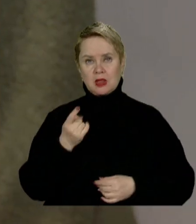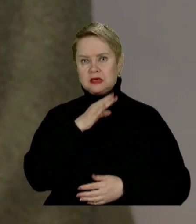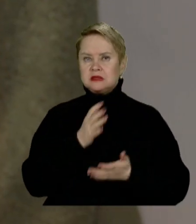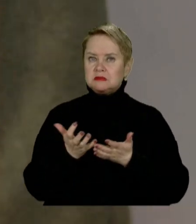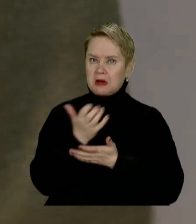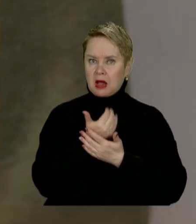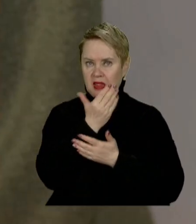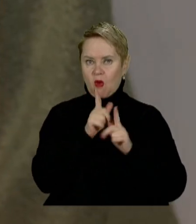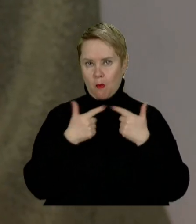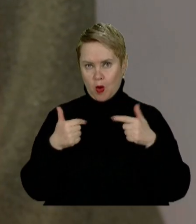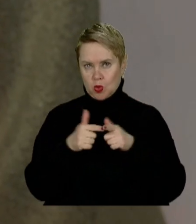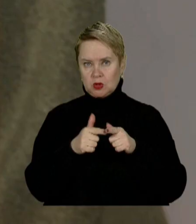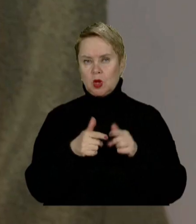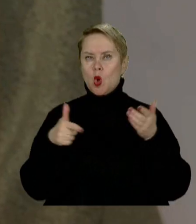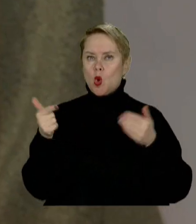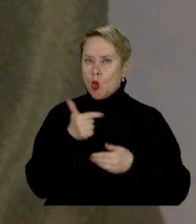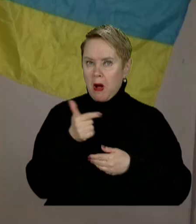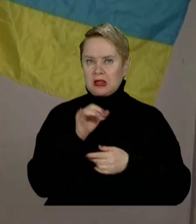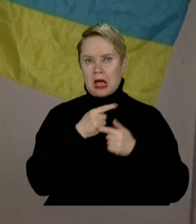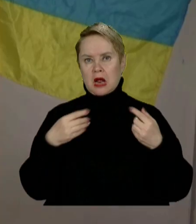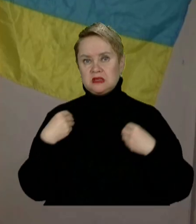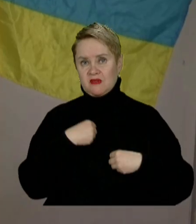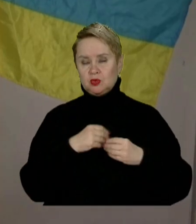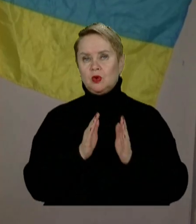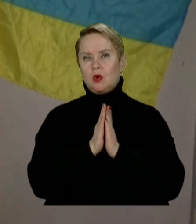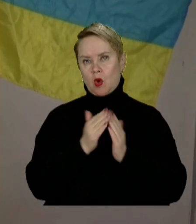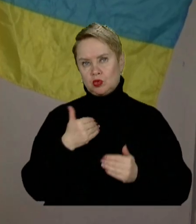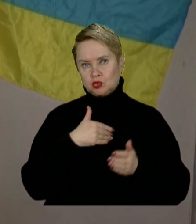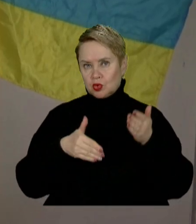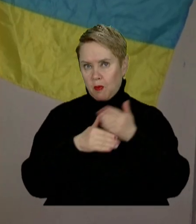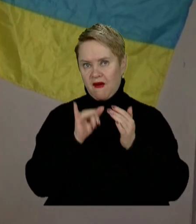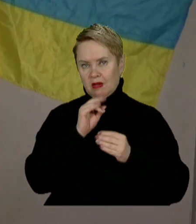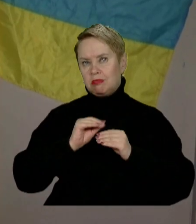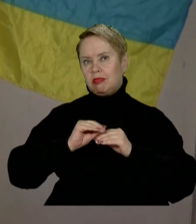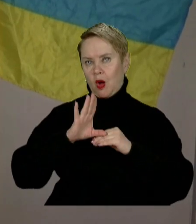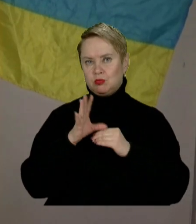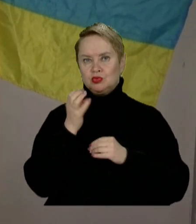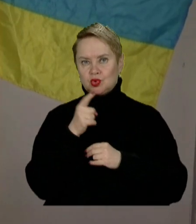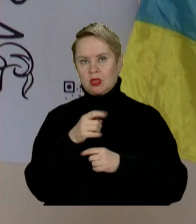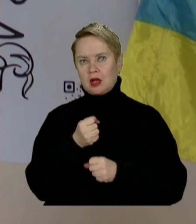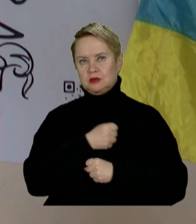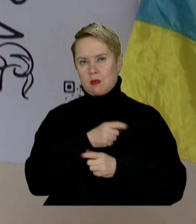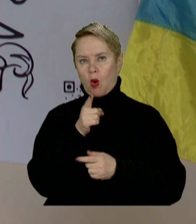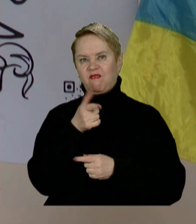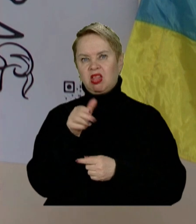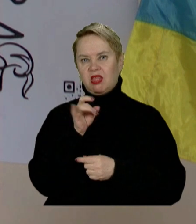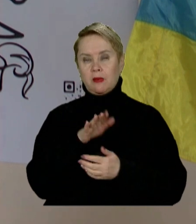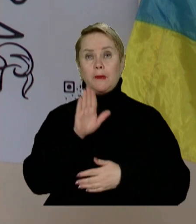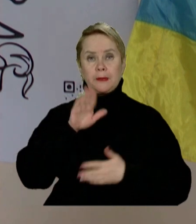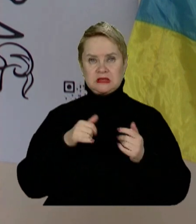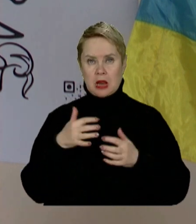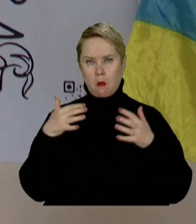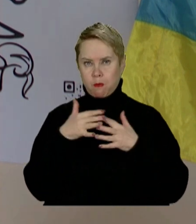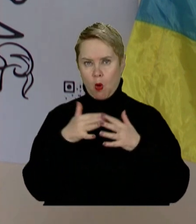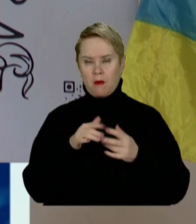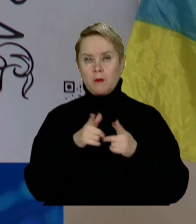збирали для його підрозділу і гуманітарську, і речі. Тож хочуть допомогти Івана накопичити ще й на зброю. Після бою